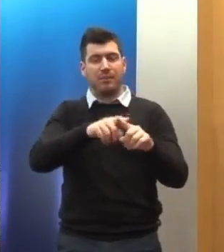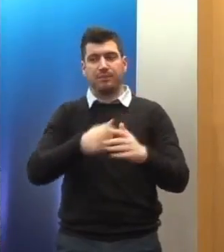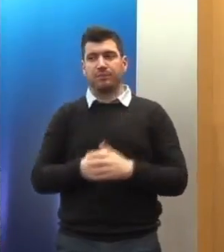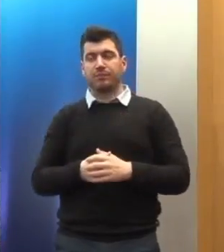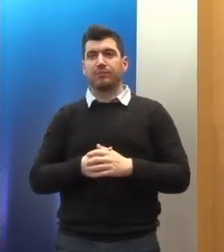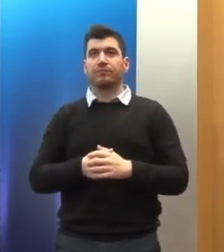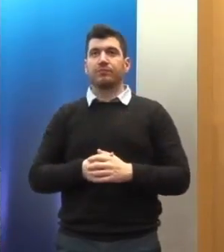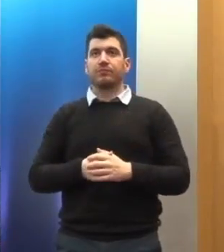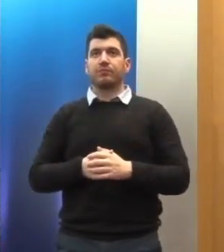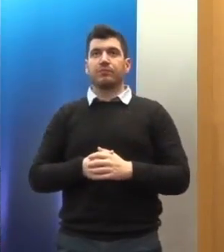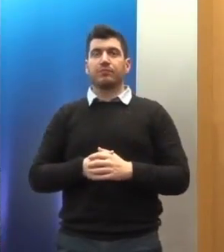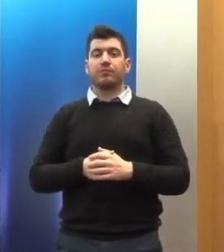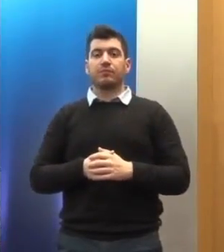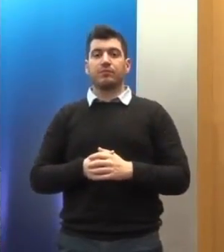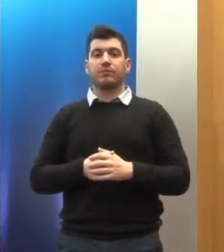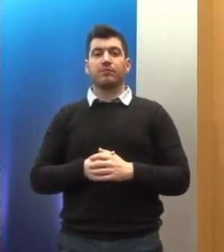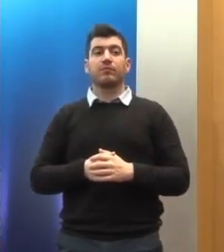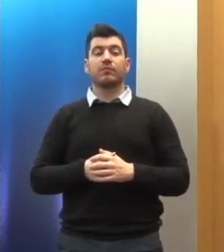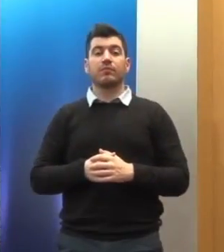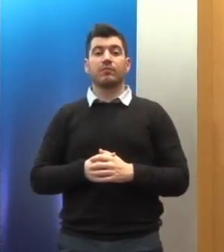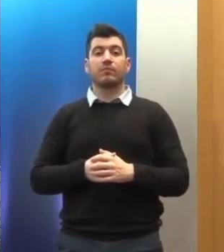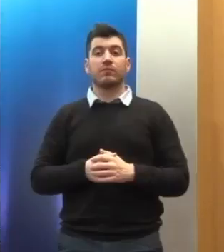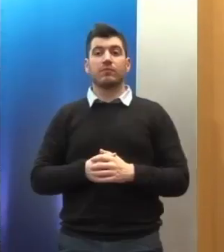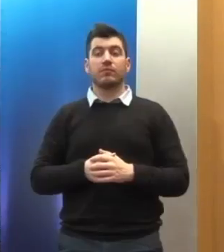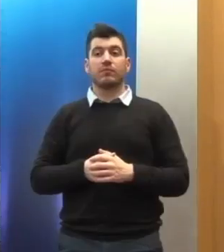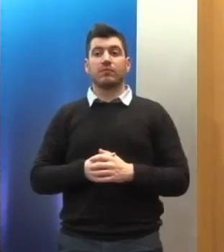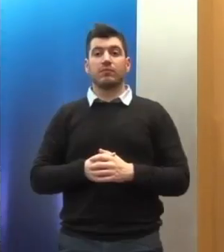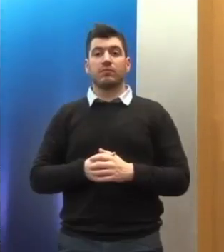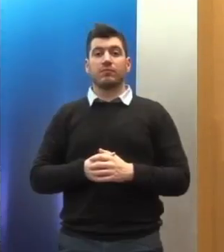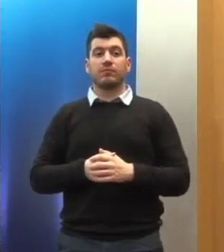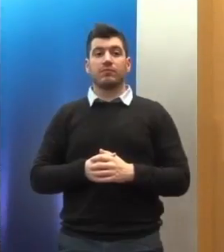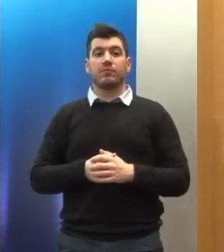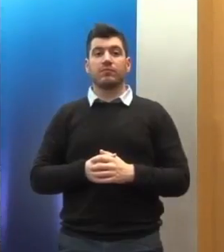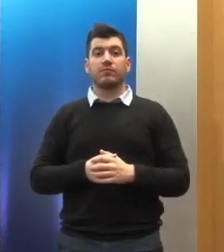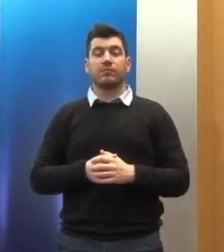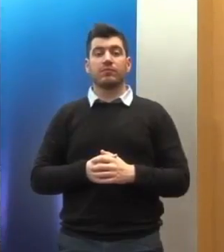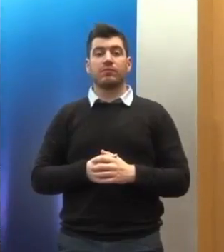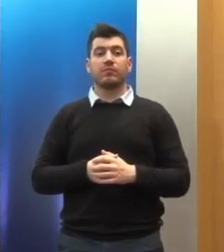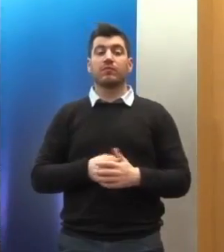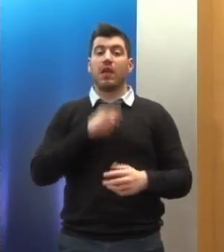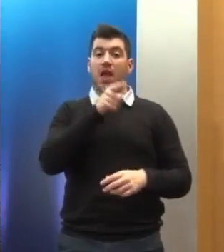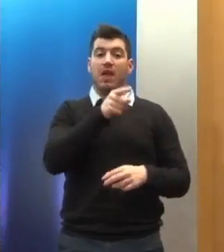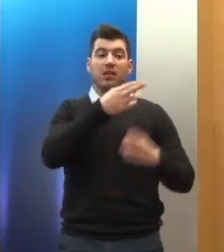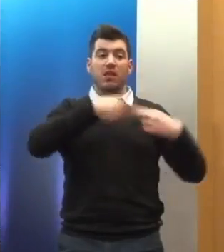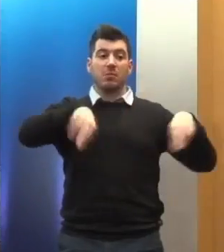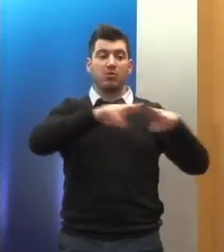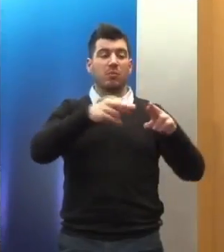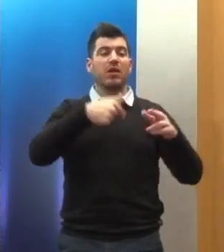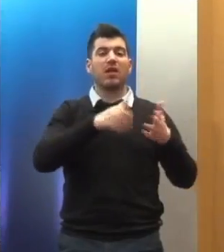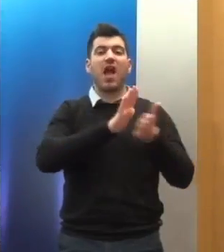εκδίδει η Επιτροπή της λιγόμενες γνώμες, απόψεις,